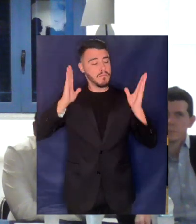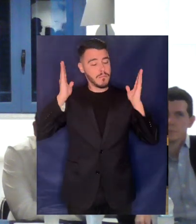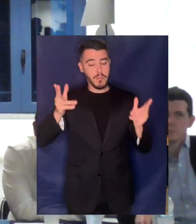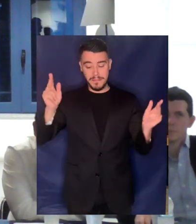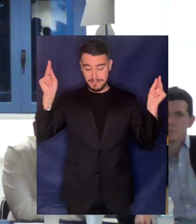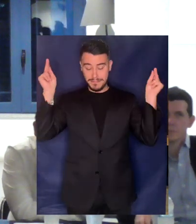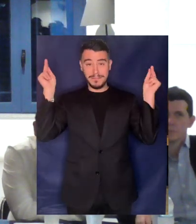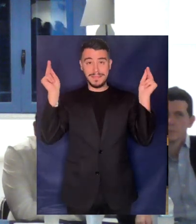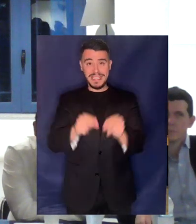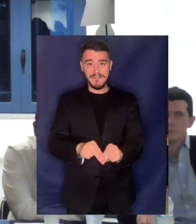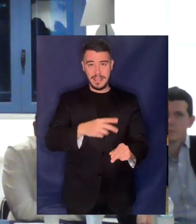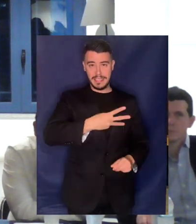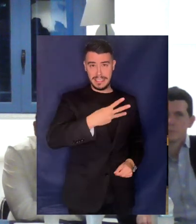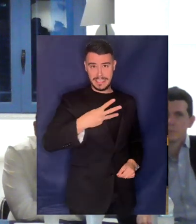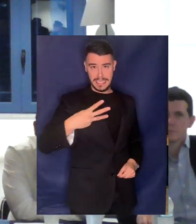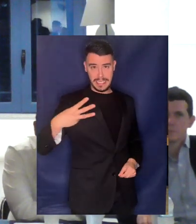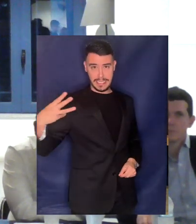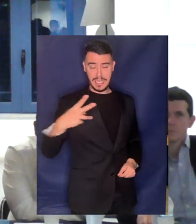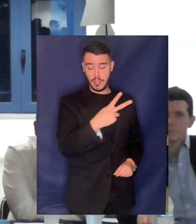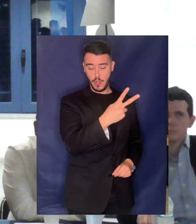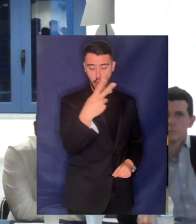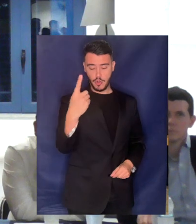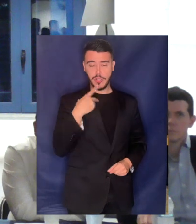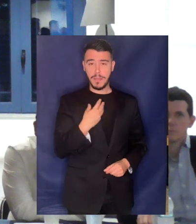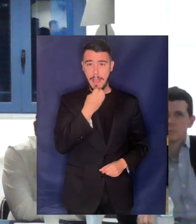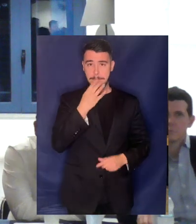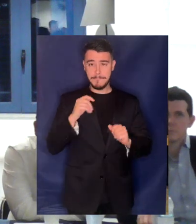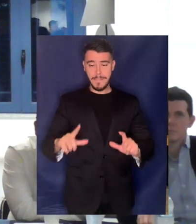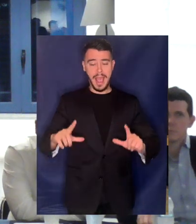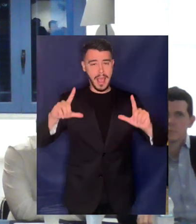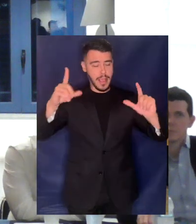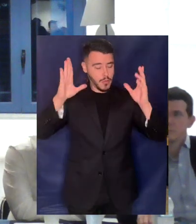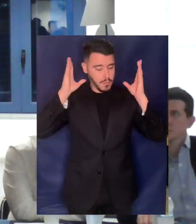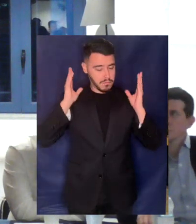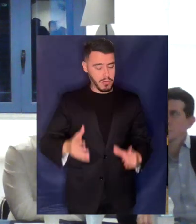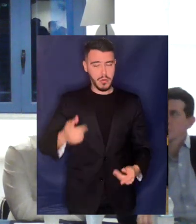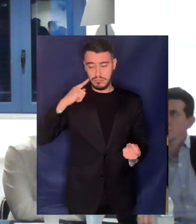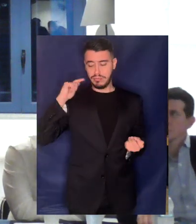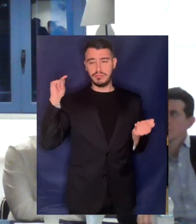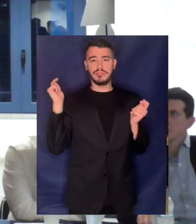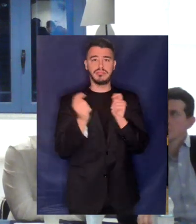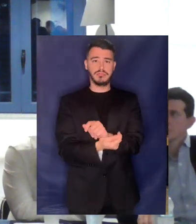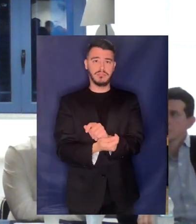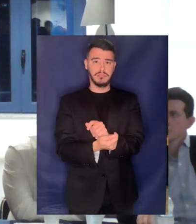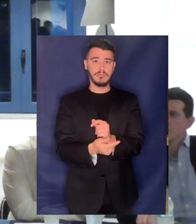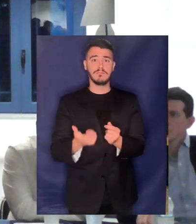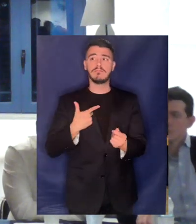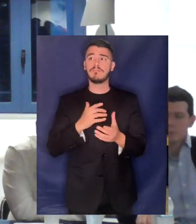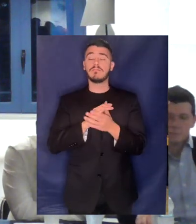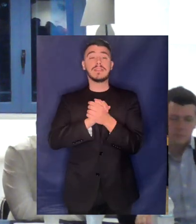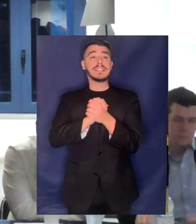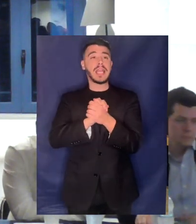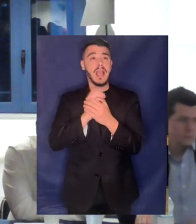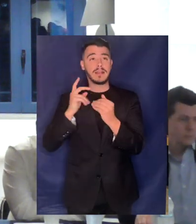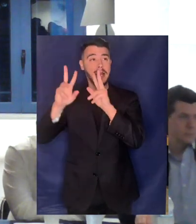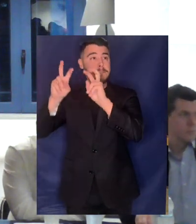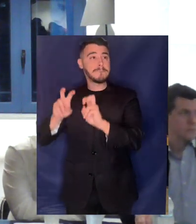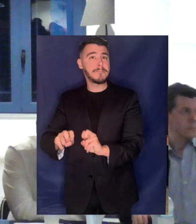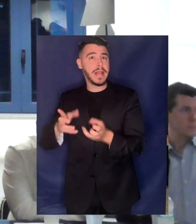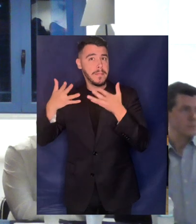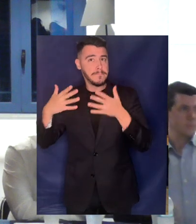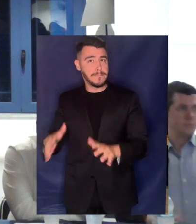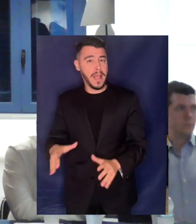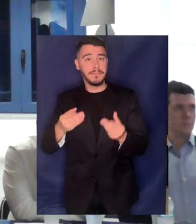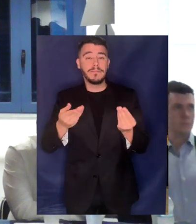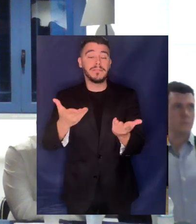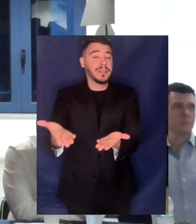ΣΥΡΙΖΑ Προευτική Συσμαχία την 21η του Μάη Σας ευχαριστώ για μία βάμα φορά και σας συγχαίρω για τη μελέτη και σας